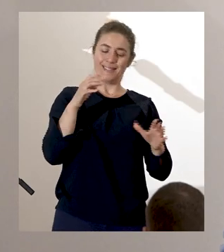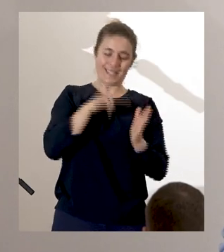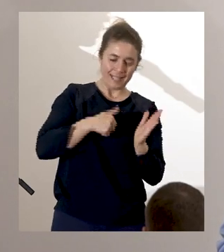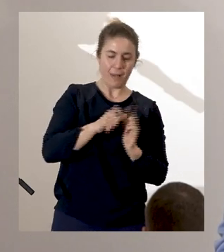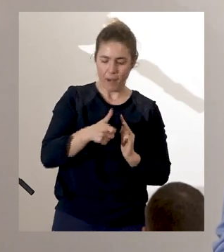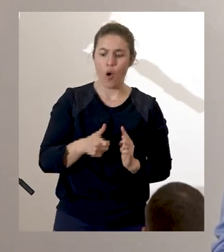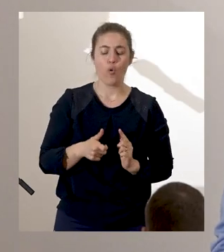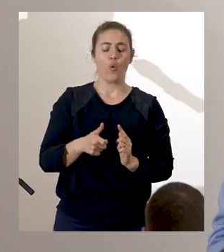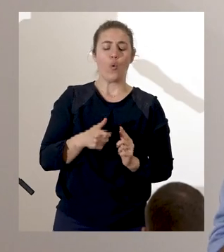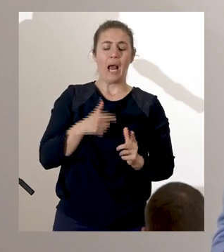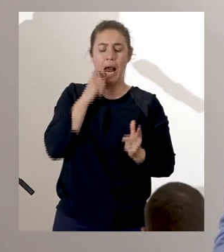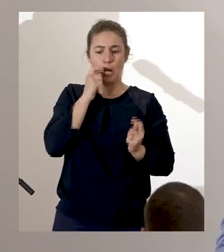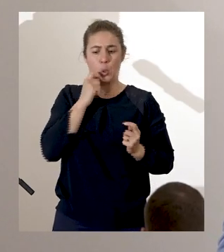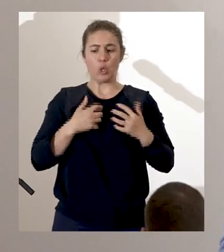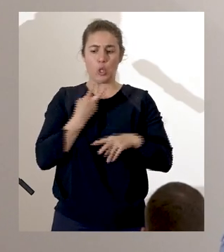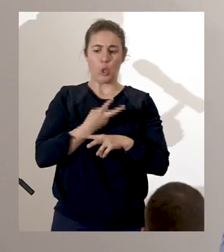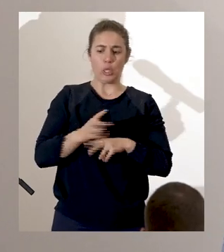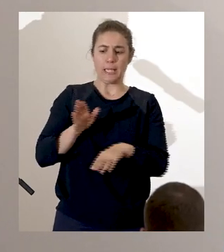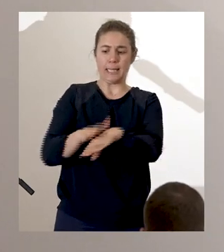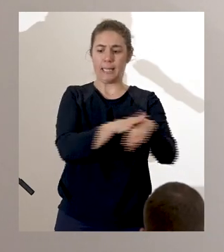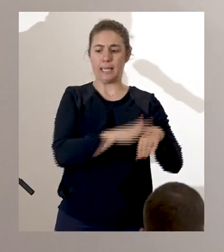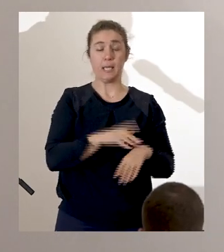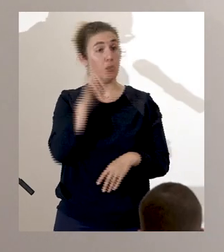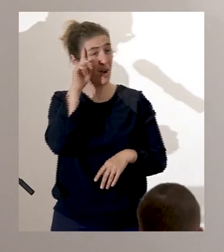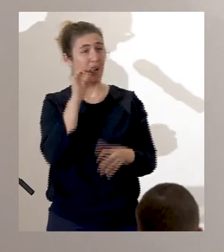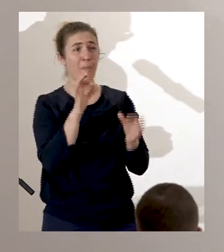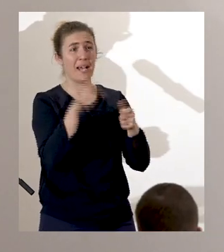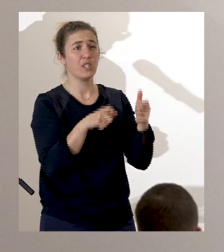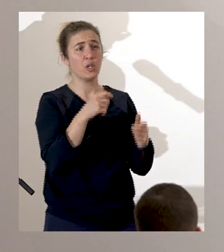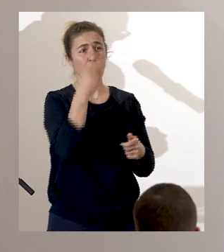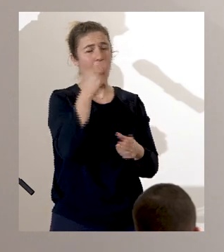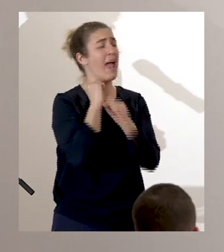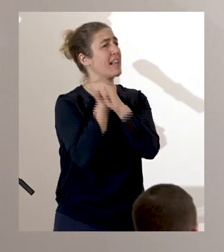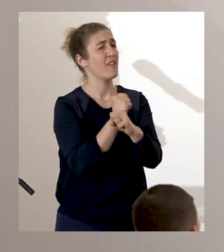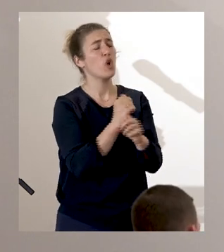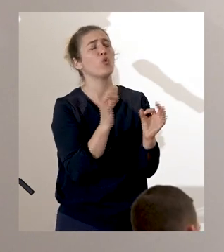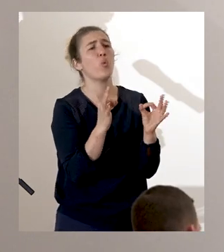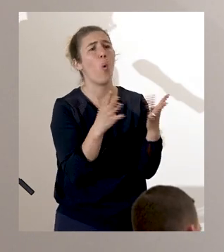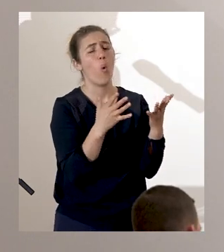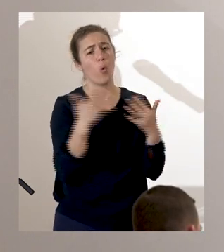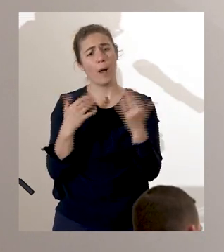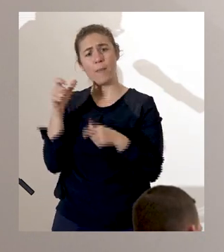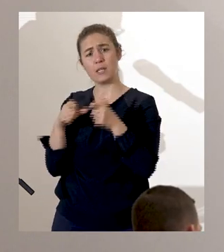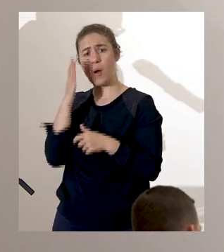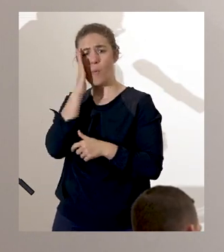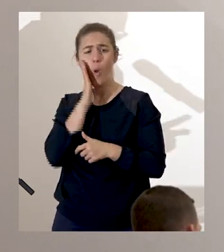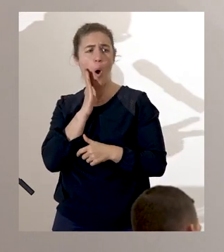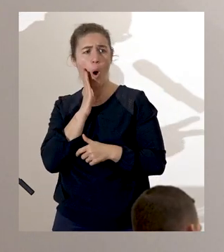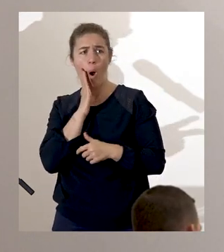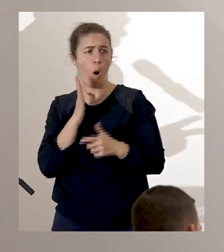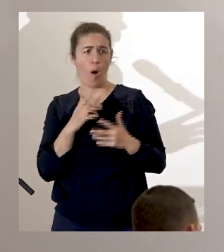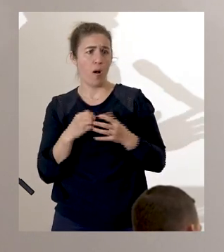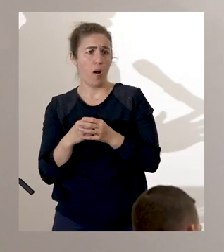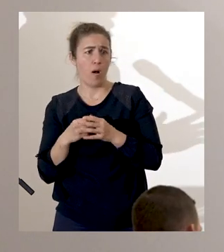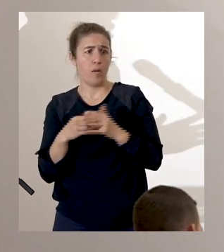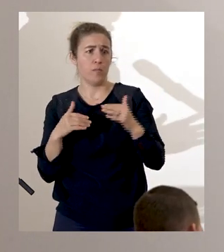colonie en raison, je cite « du trop grand nombre de nègres en proportion de personnes blanches ». De son point